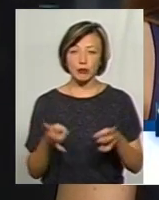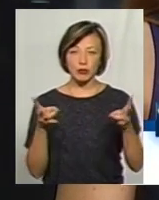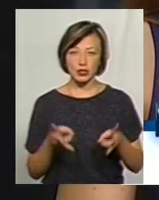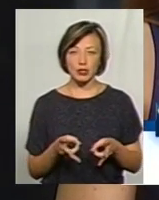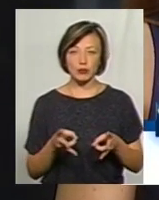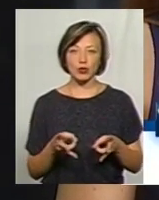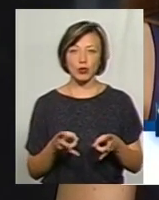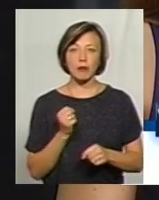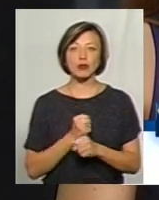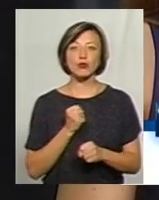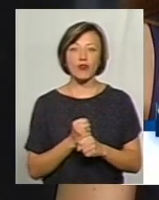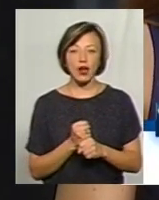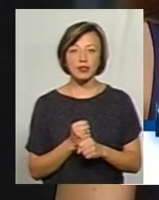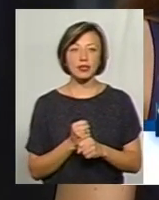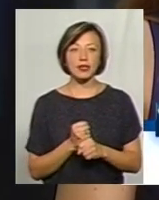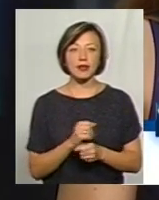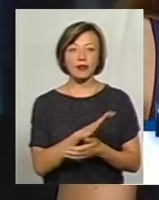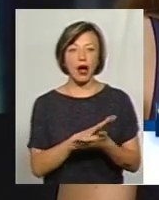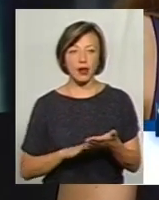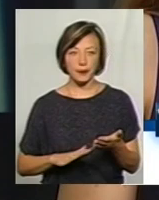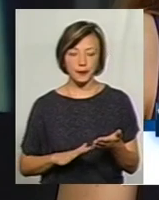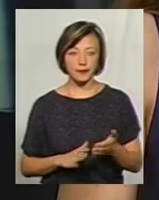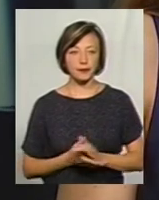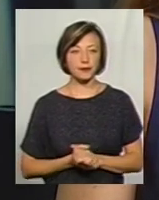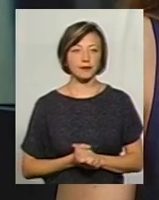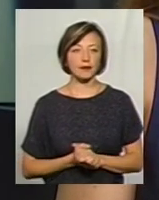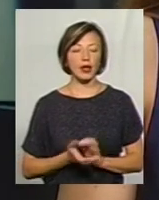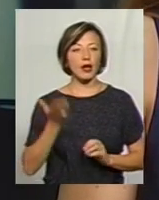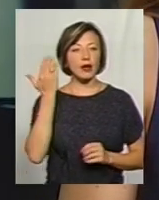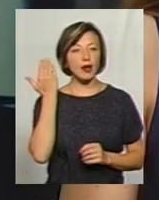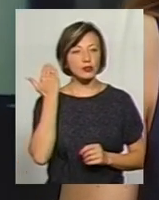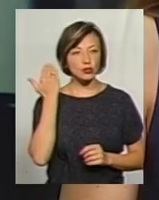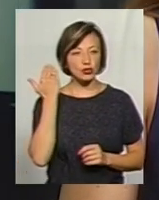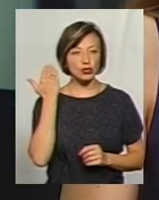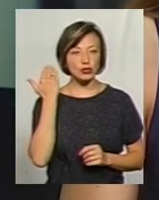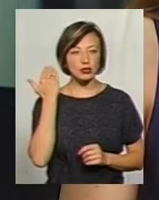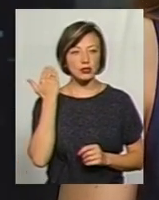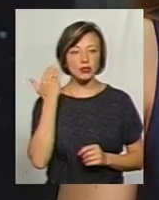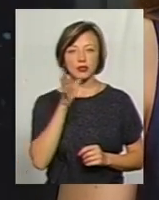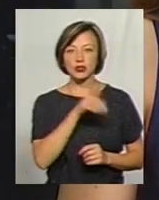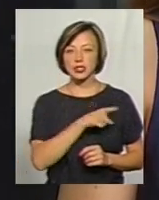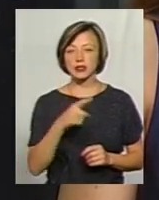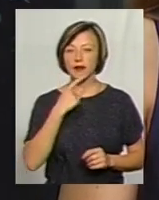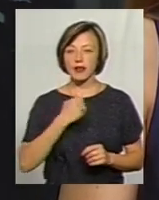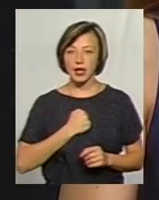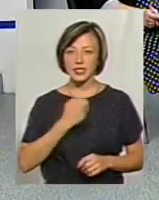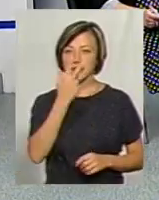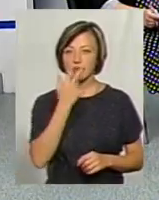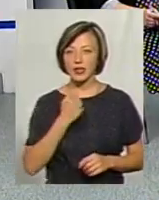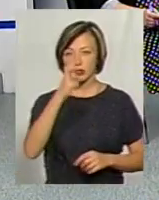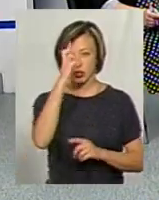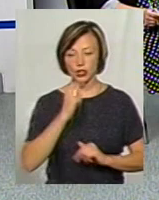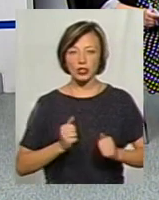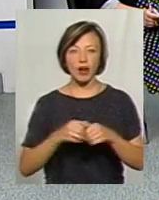працювати, і працювати далі. Раніше, в попередні часи, в радянські часи, звикли, що